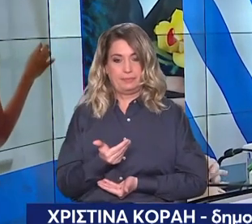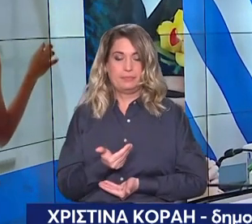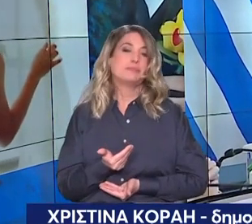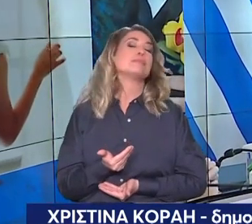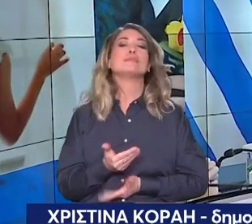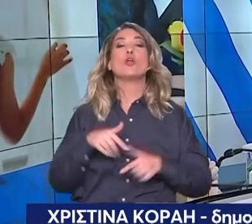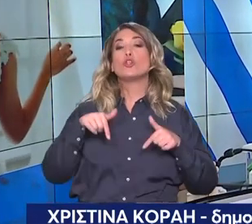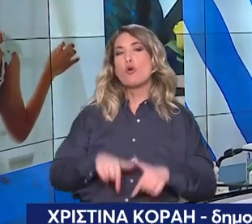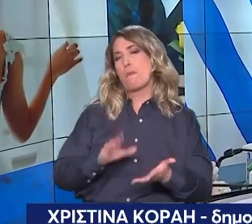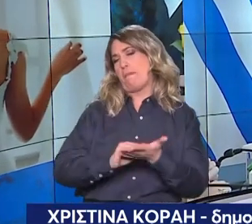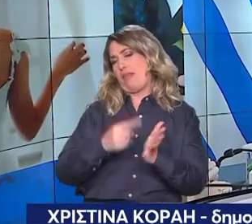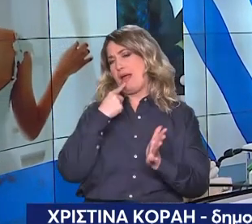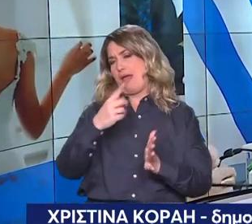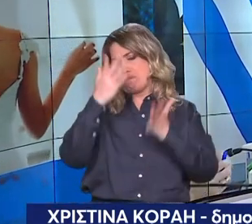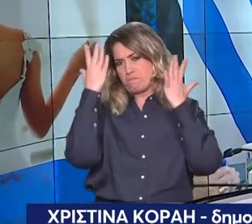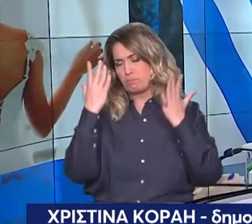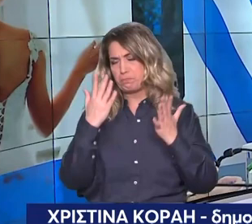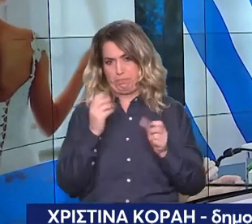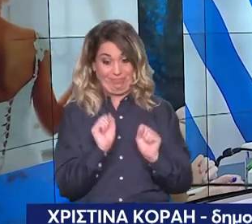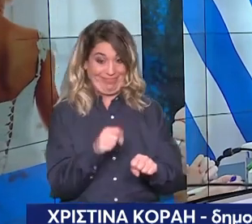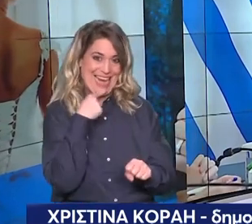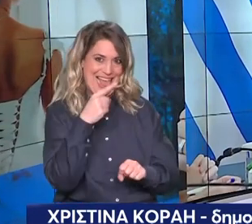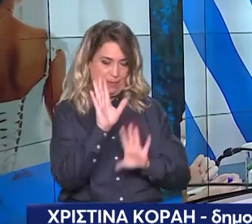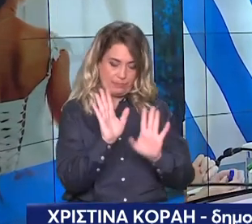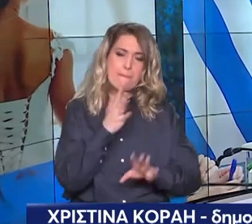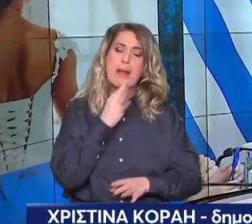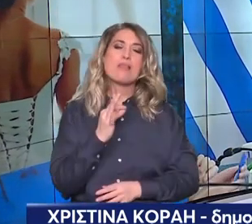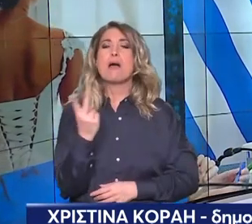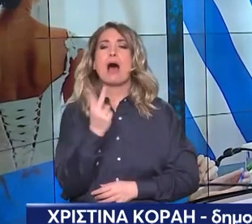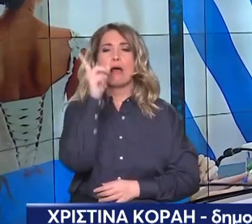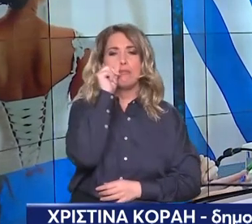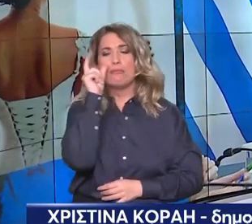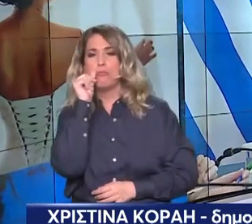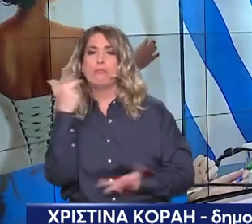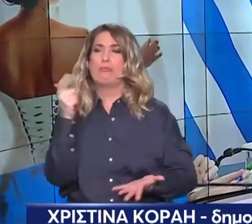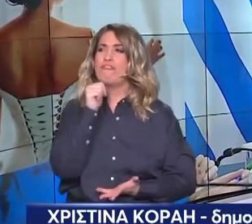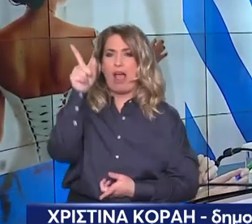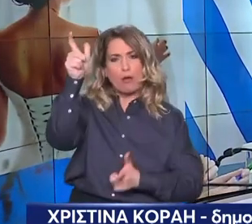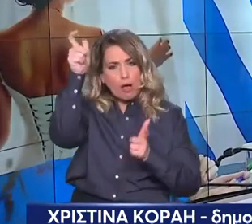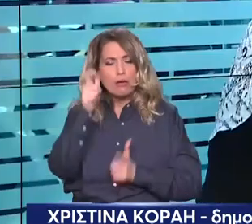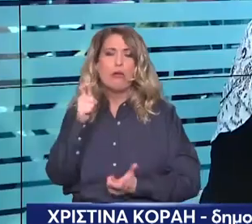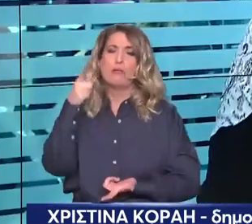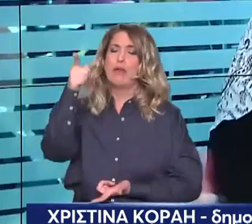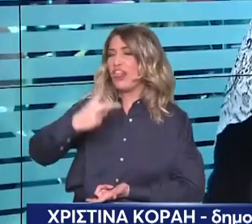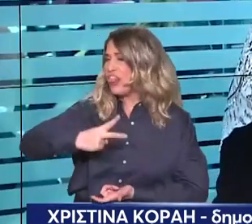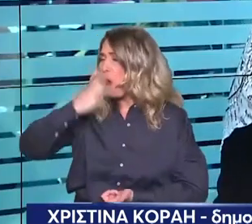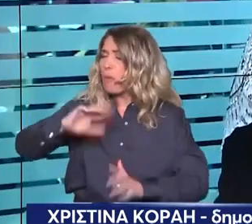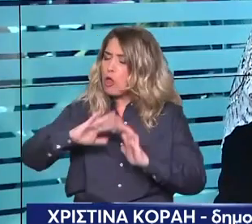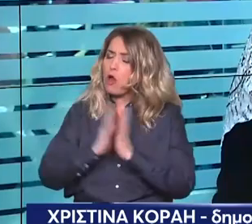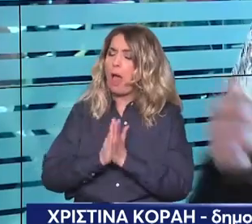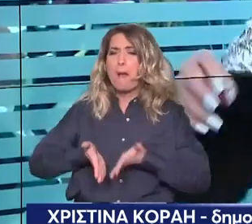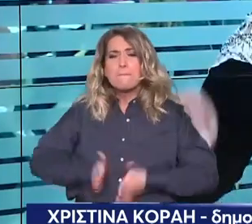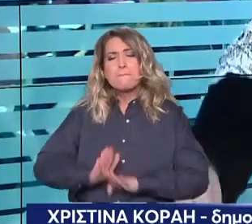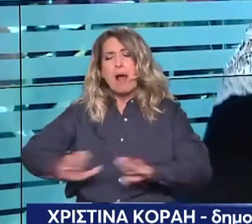ζουν στο Βέλγιο. Με όλα τα δικαιώματα έχουν παντρευτεί τα παιδιά τους έχουν όλα τα δικαιώματα με τα